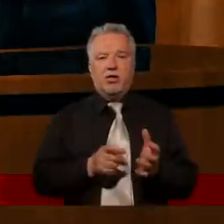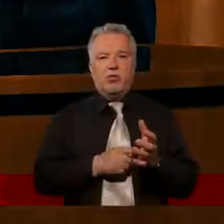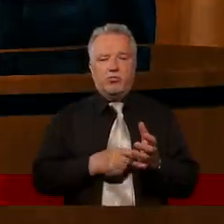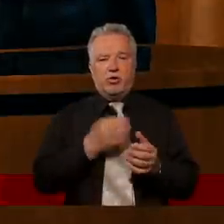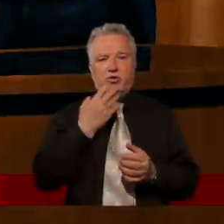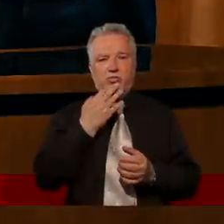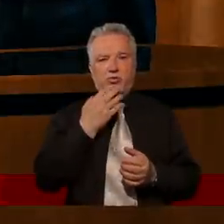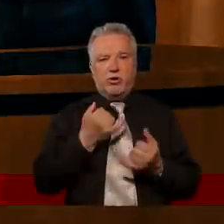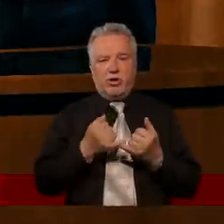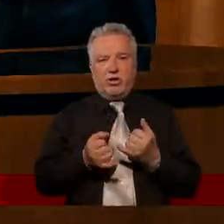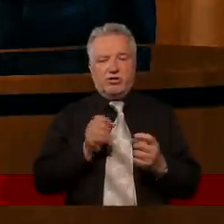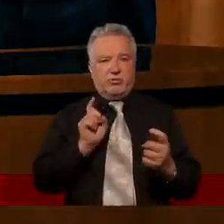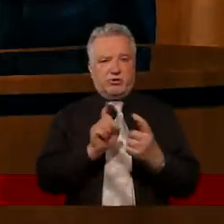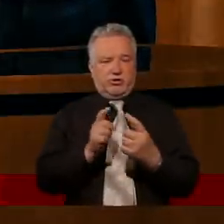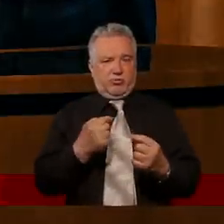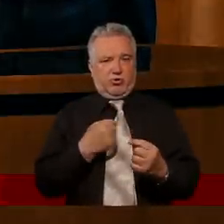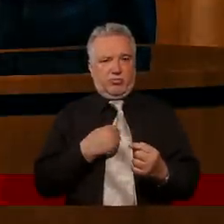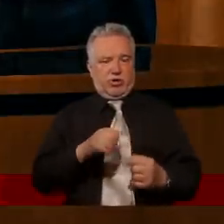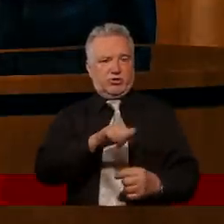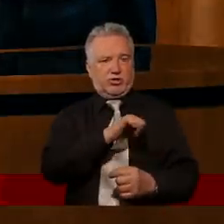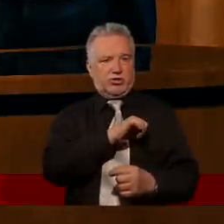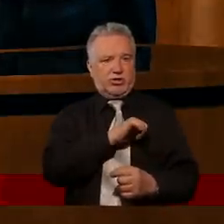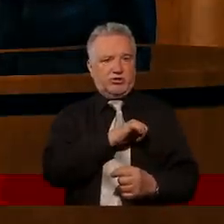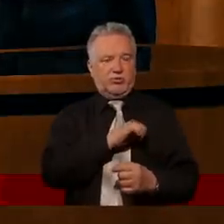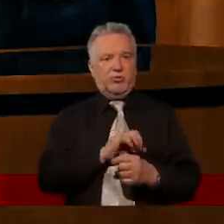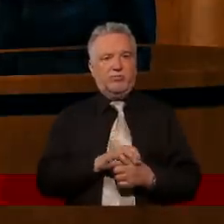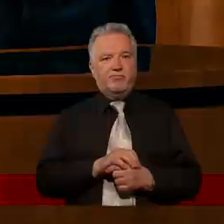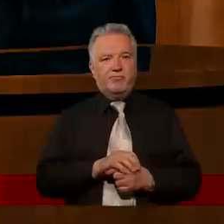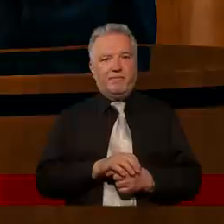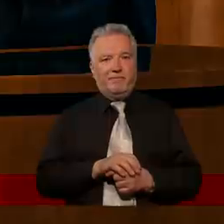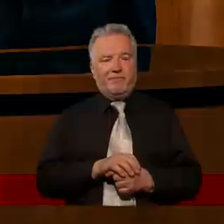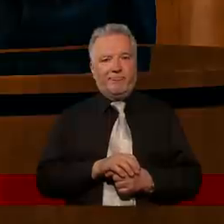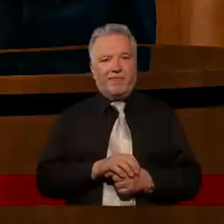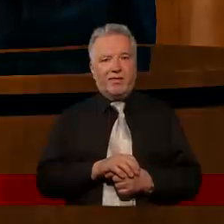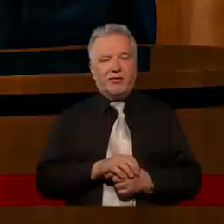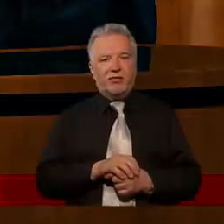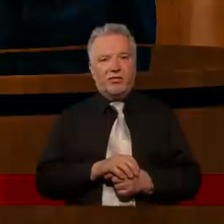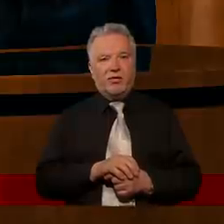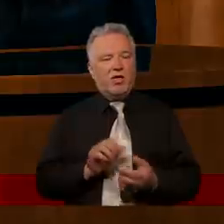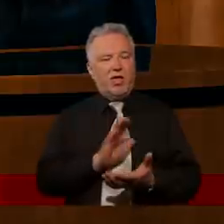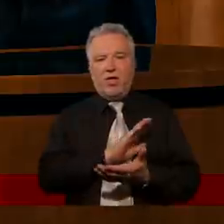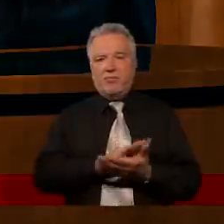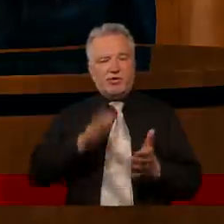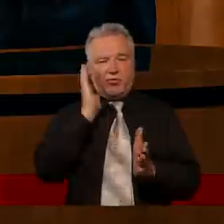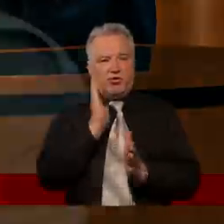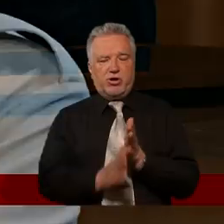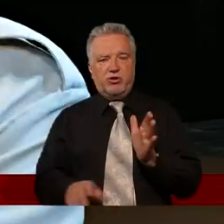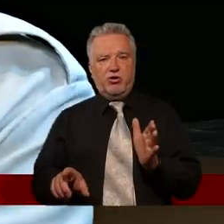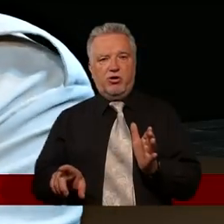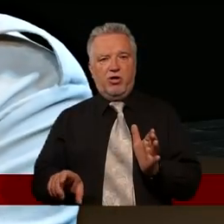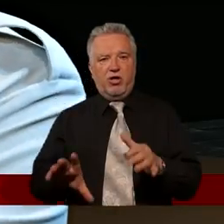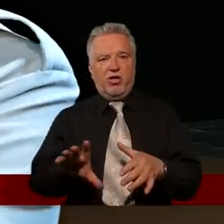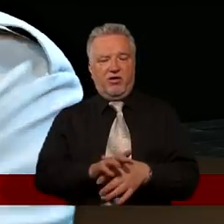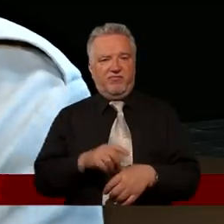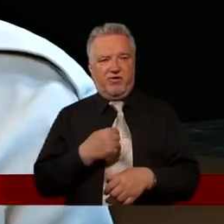Piotr tu mówi, jeżeli przeciwko mnie zgrzeszył. To jest takie dosyć... Uderzył bezpośrednio mnie. Bo poprzednia była, że widzieliśmy, byliśmy